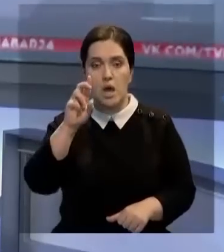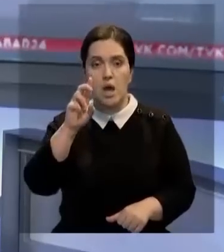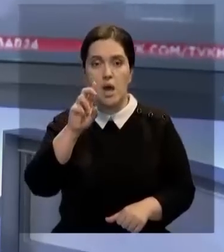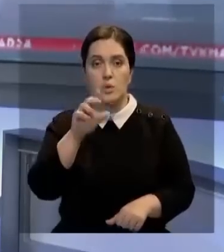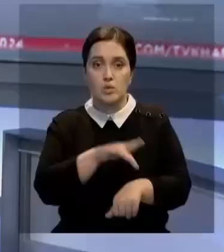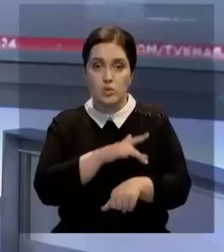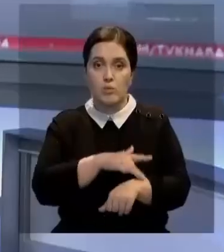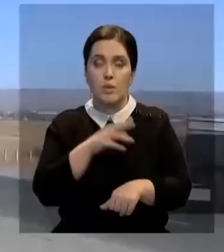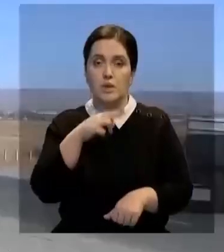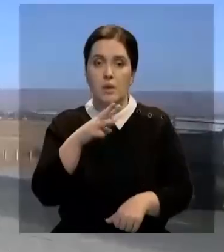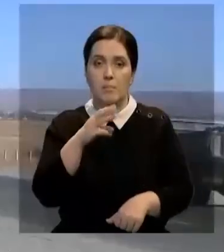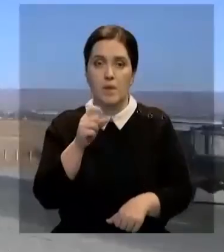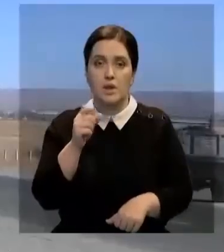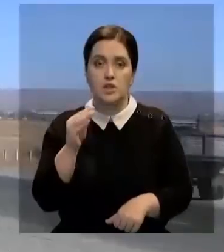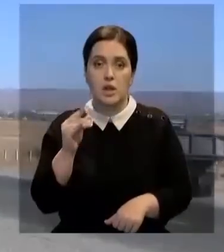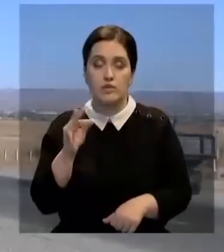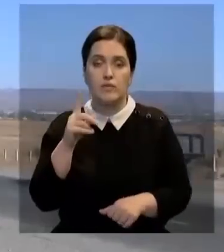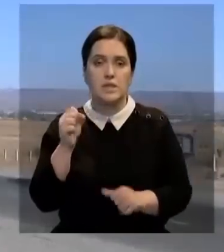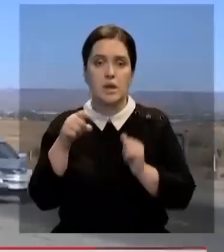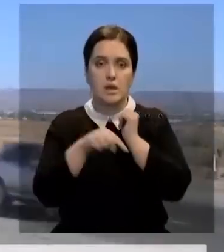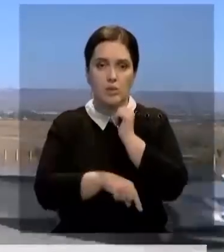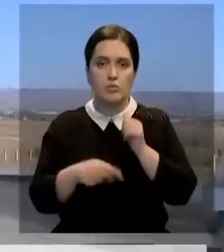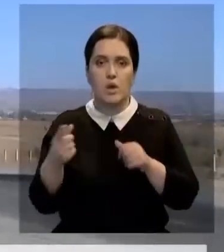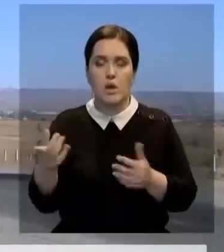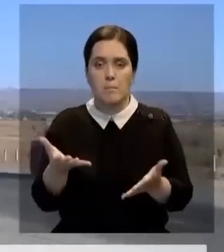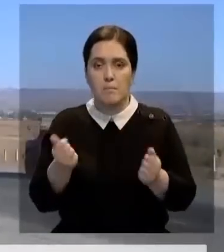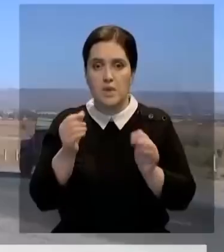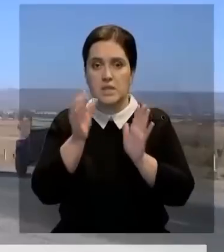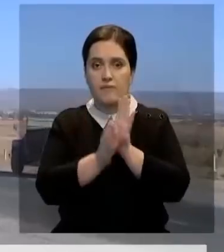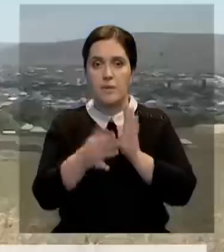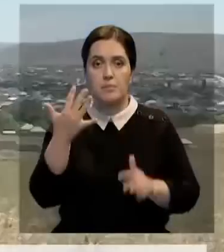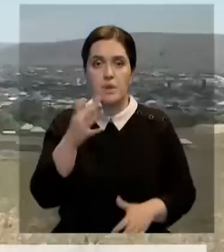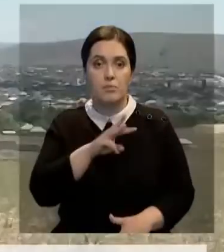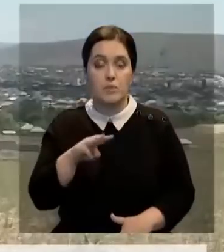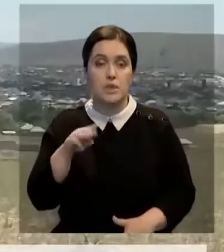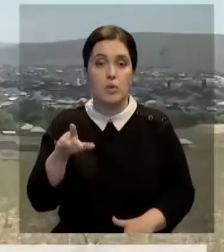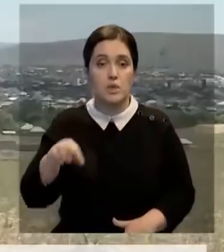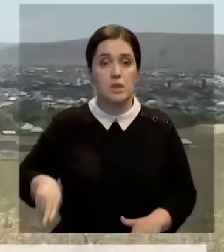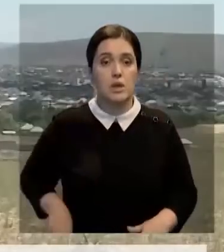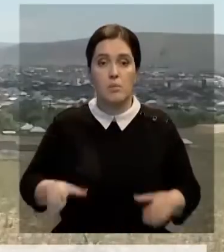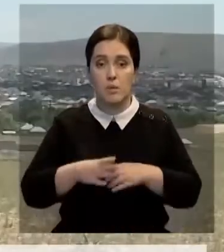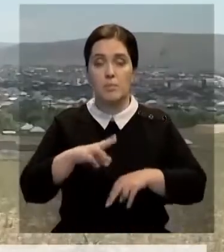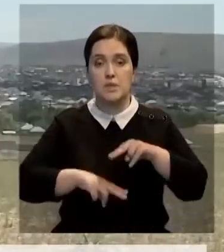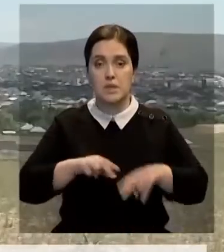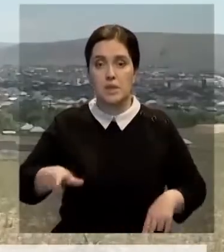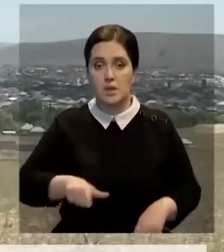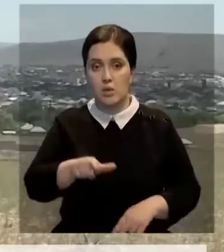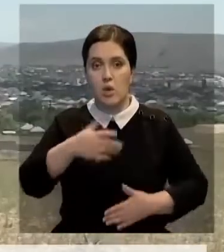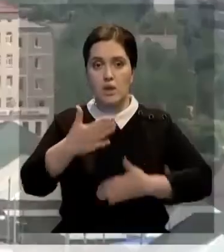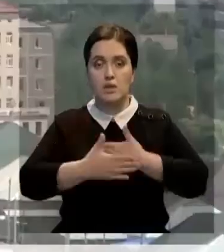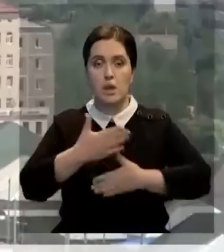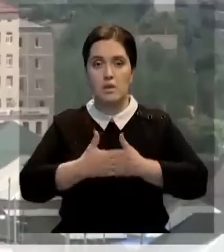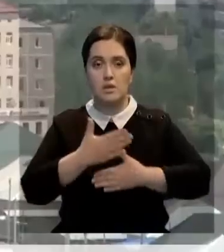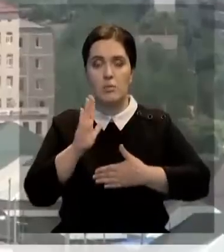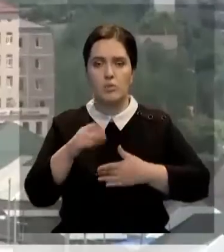Махажанова осудили за коррупцию. Согласно материалам дела он получил взятку 50 миллионов тенге от директора компании по строительству дорог.